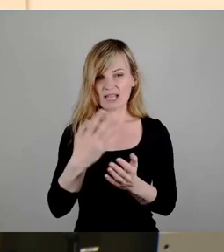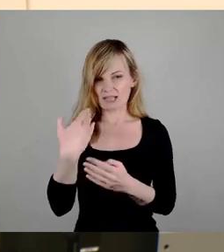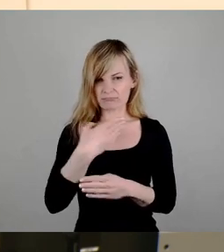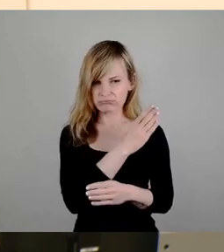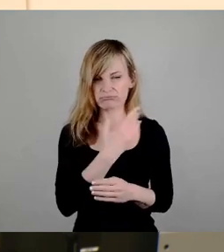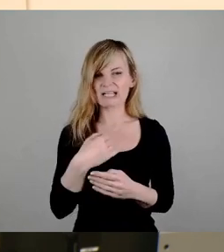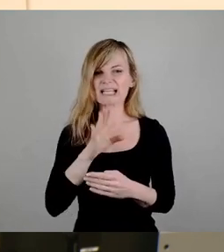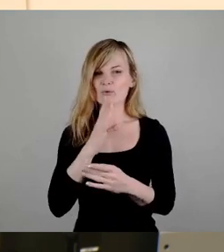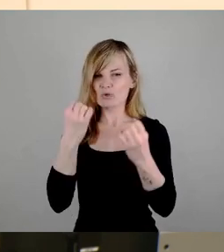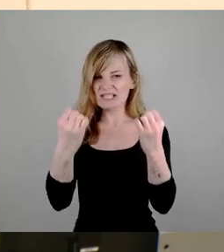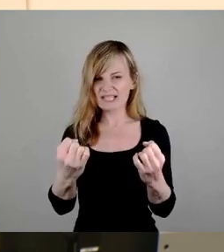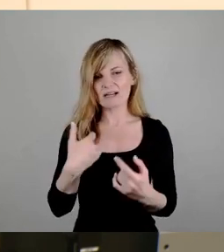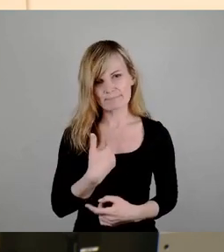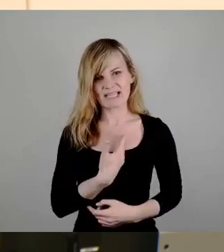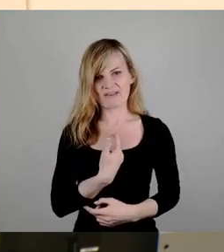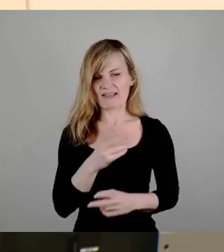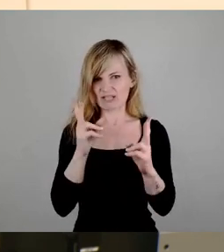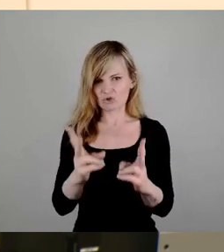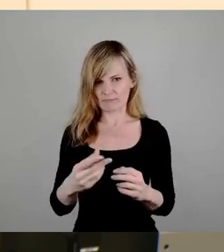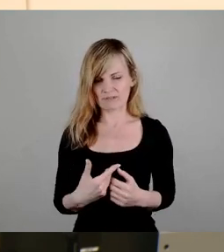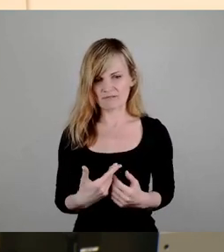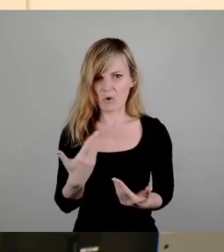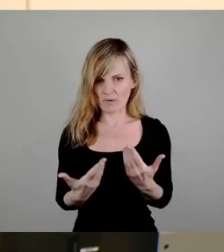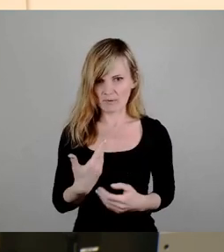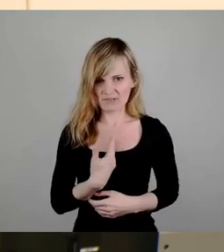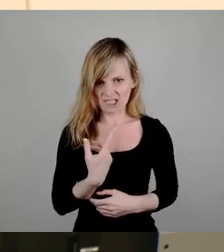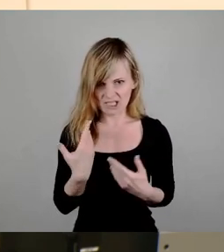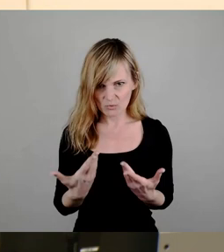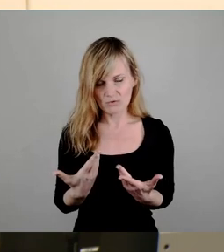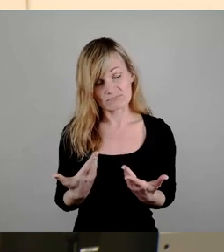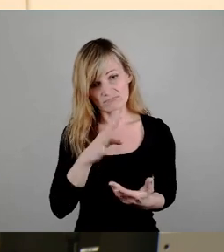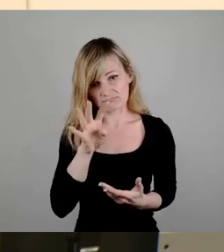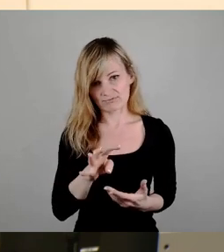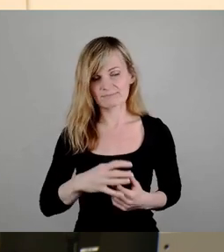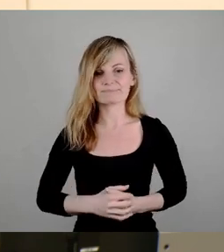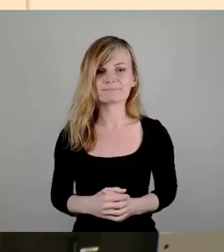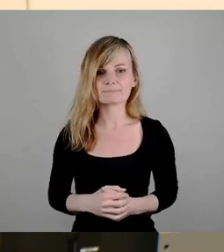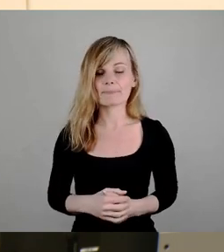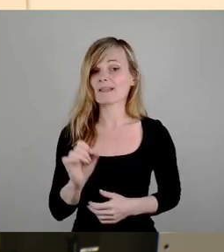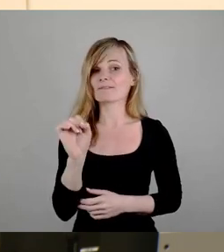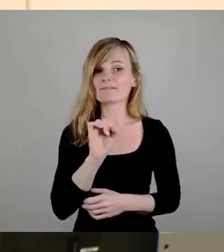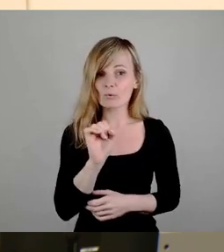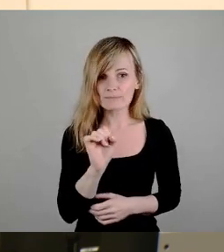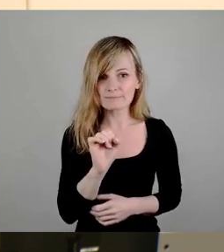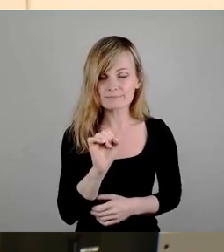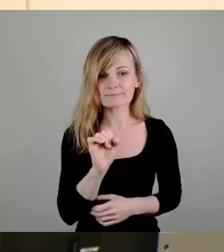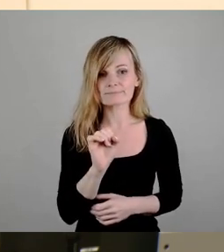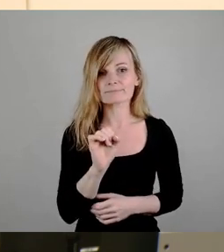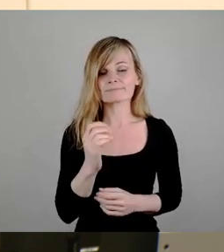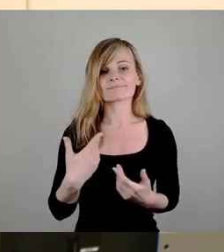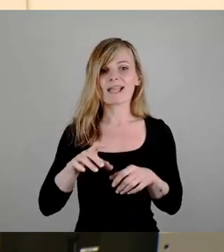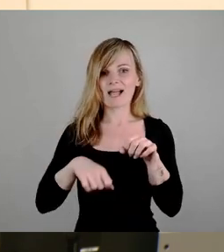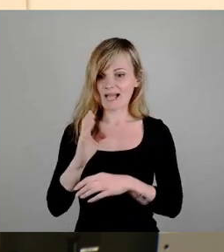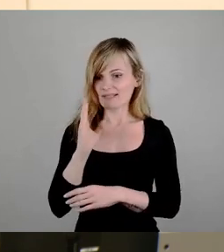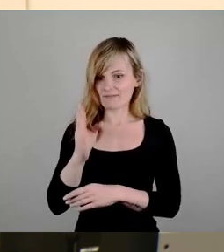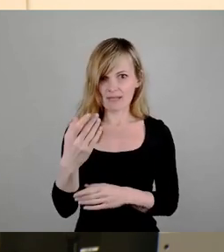Zweifel durchaus berechtigt, dass das eine gute Variante ist. Einfach aus dem Grund, der Radweg, der natürlich auf